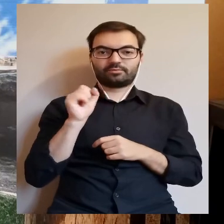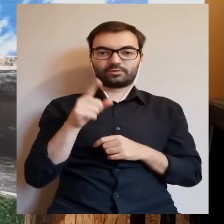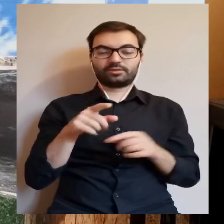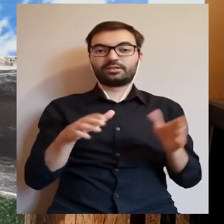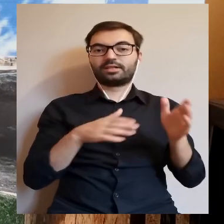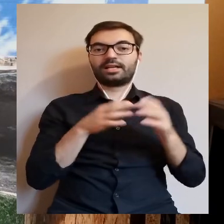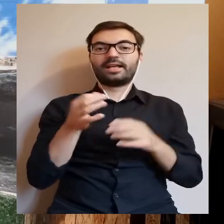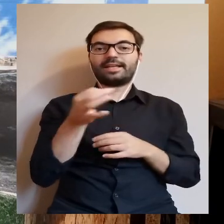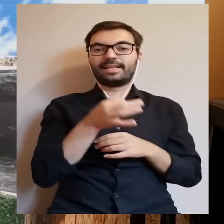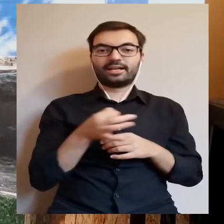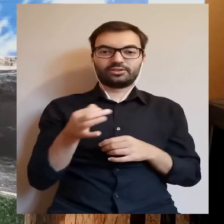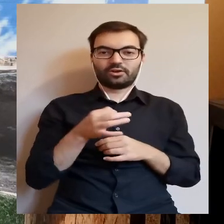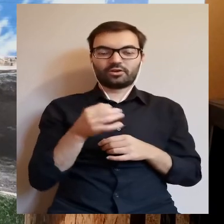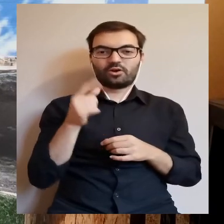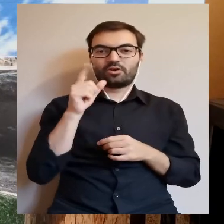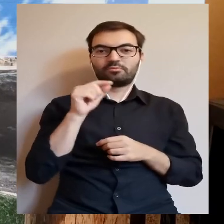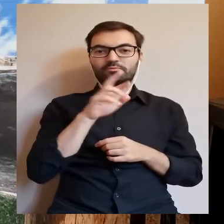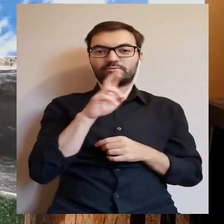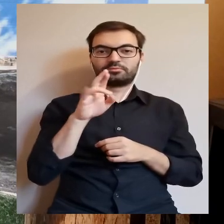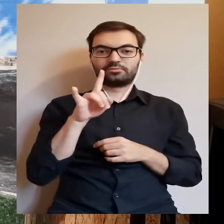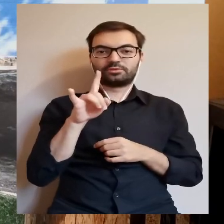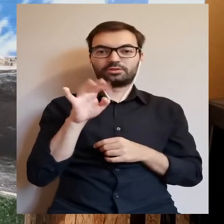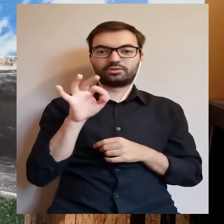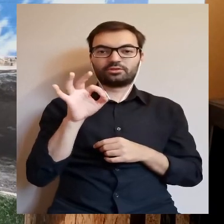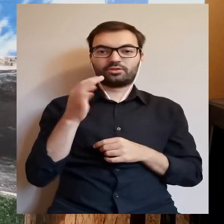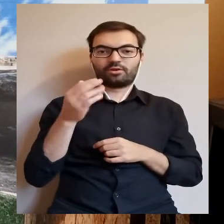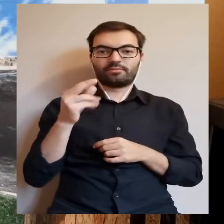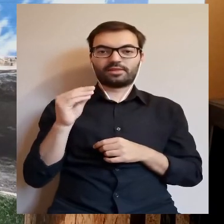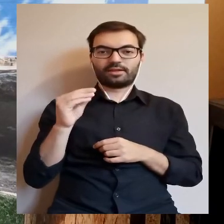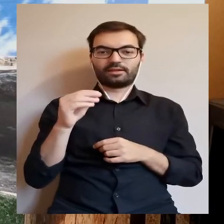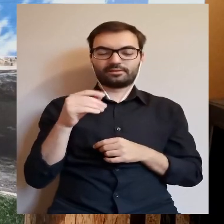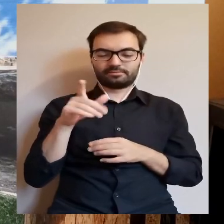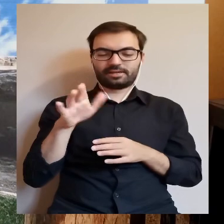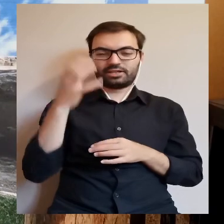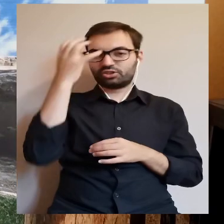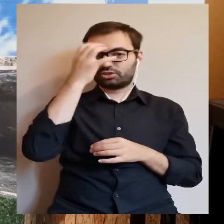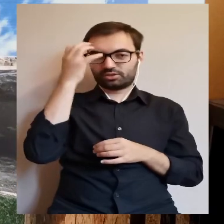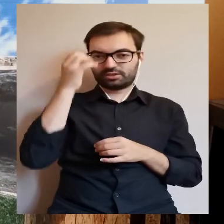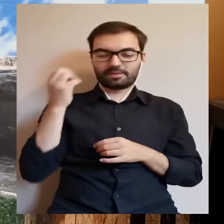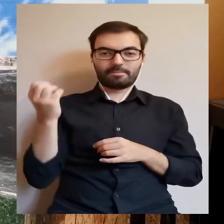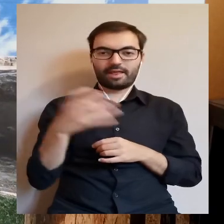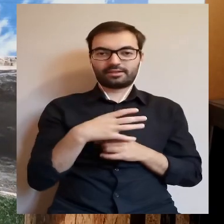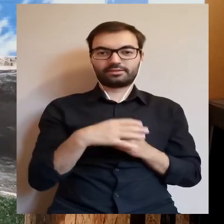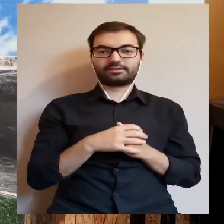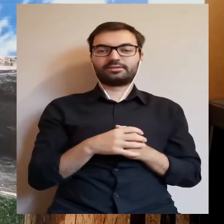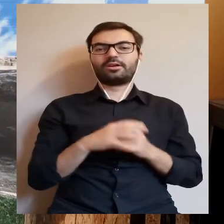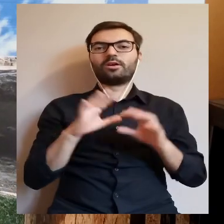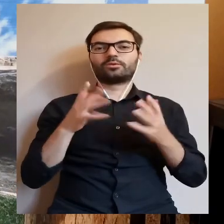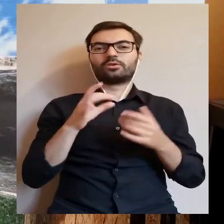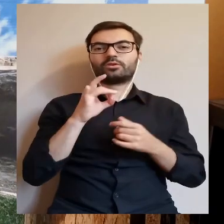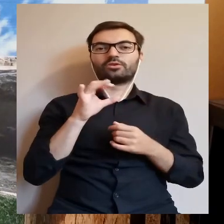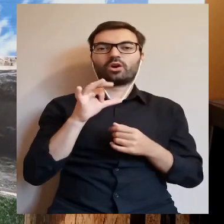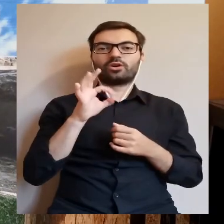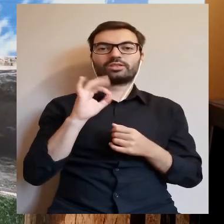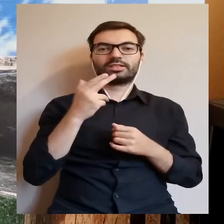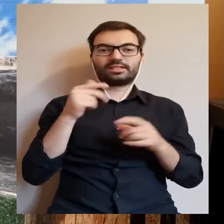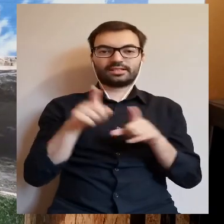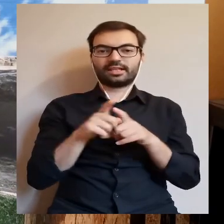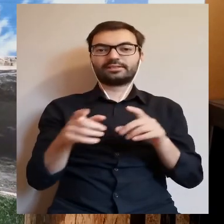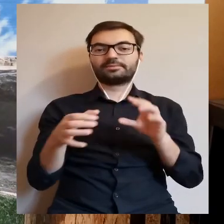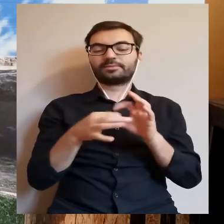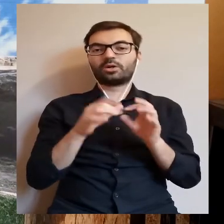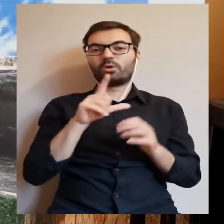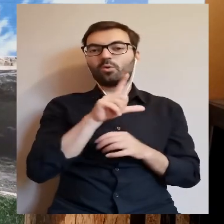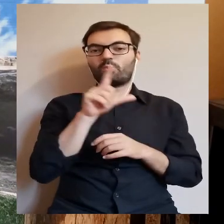też jezioro przytomne, które ma piękne, dzikie plaże. Pojezieże Gostynińskie to nie tylko Gostynin, ale także